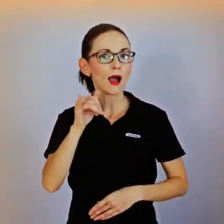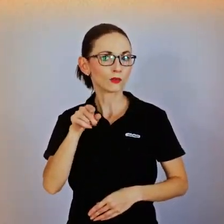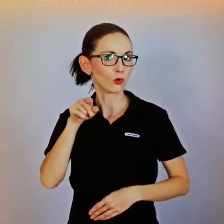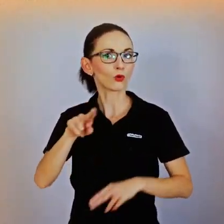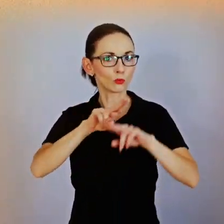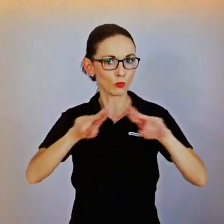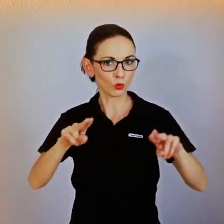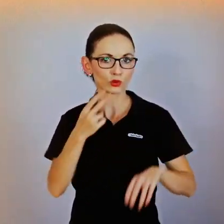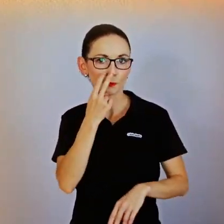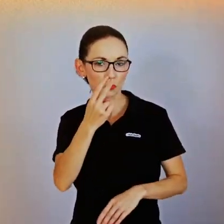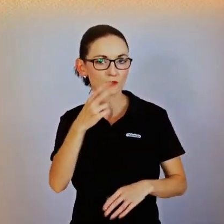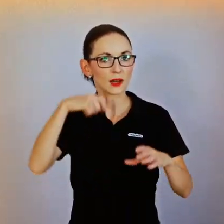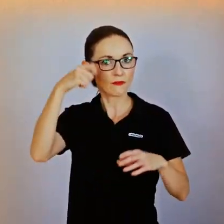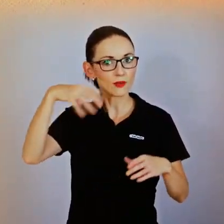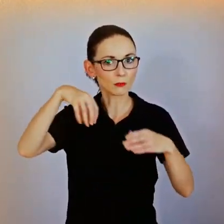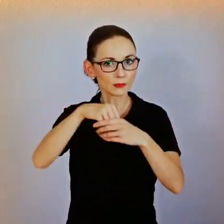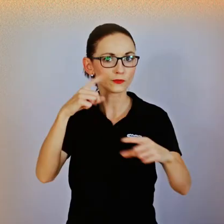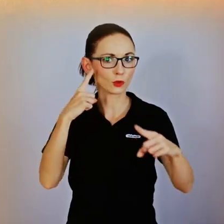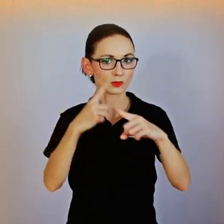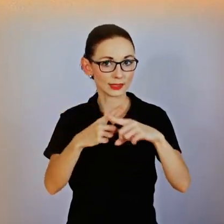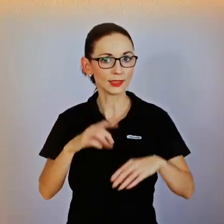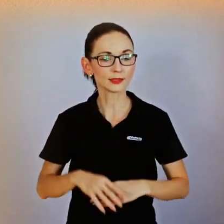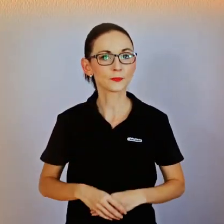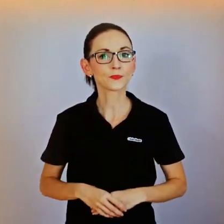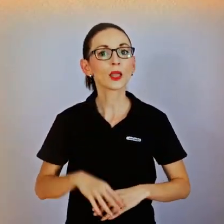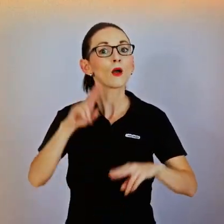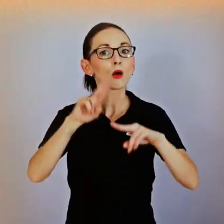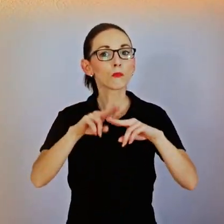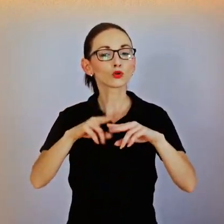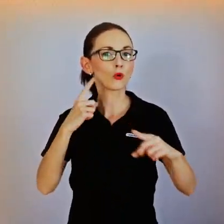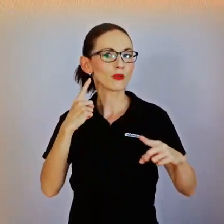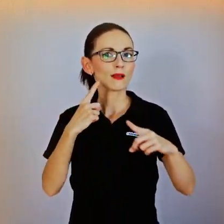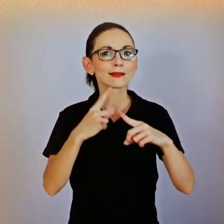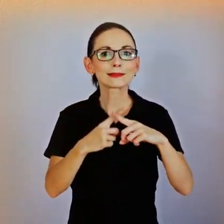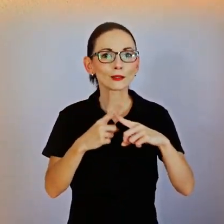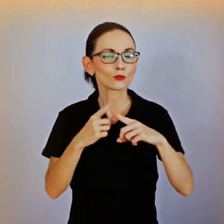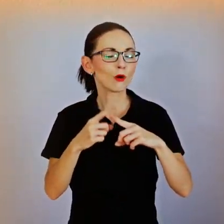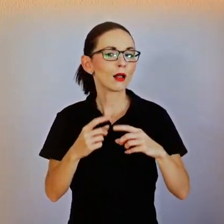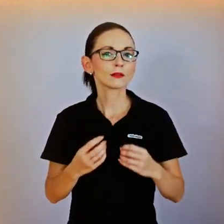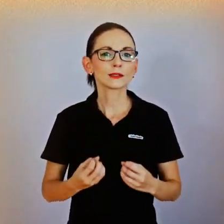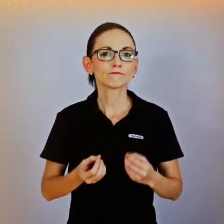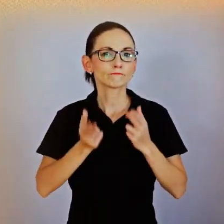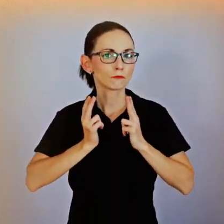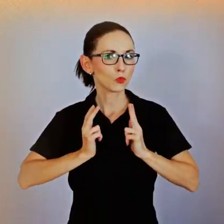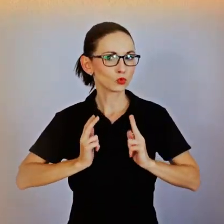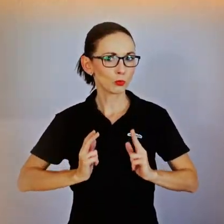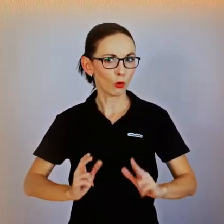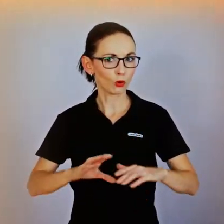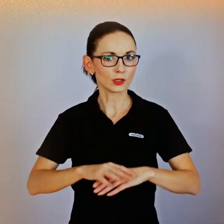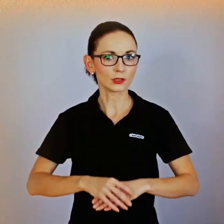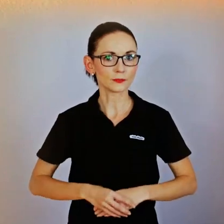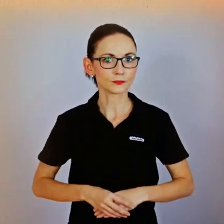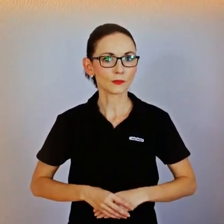trvá běžně průměrně sedm minut a netrvá celou hodinu, kdy ten film vlastně běží a ten akt tam probíhá.